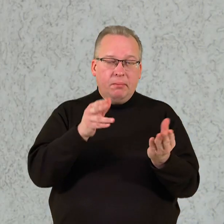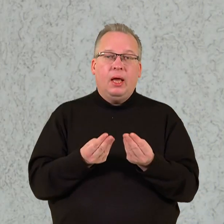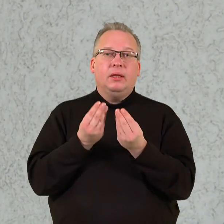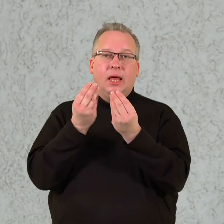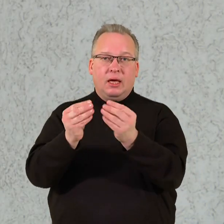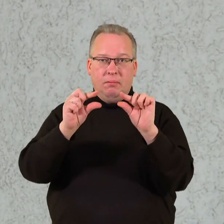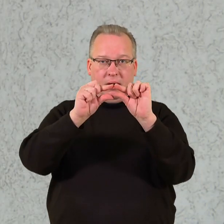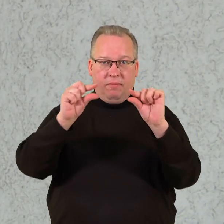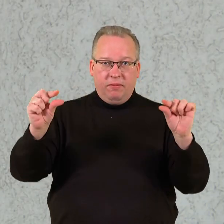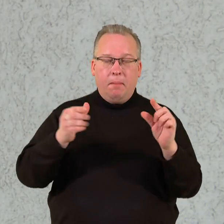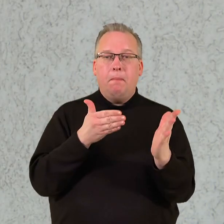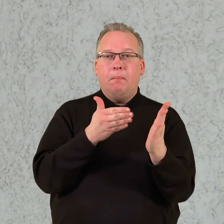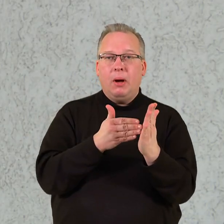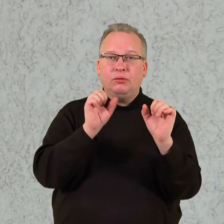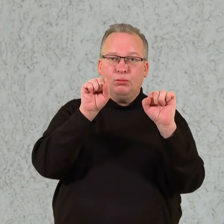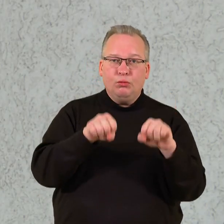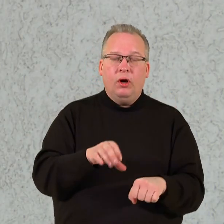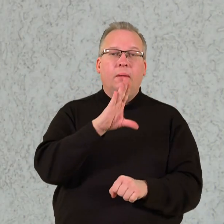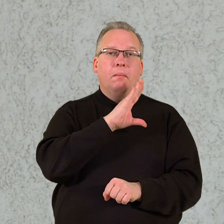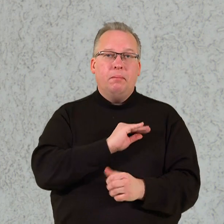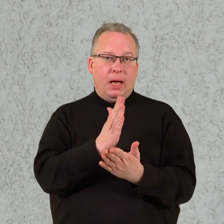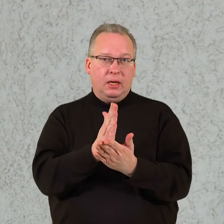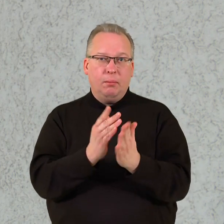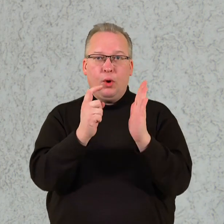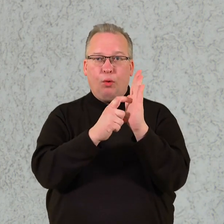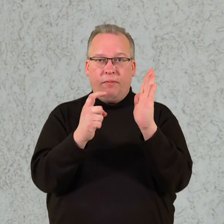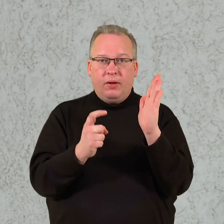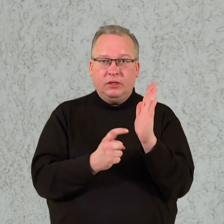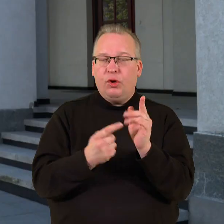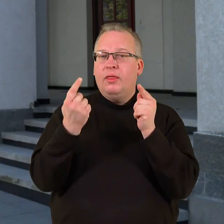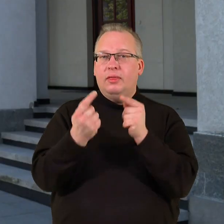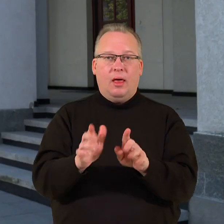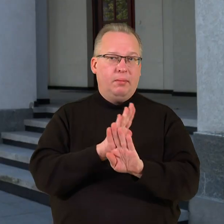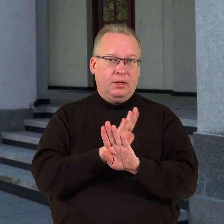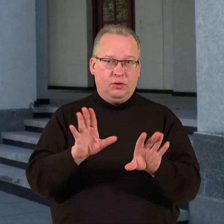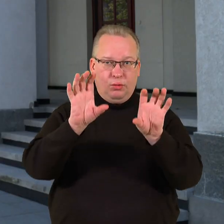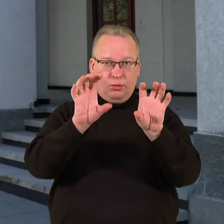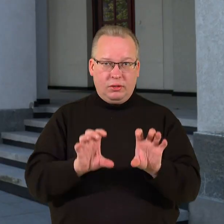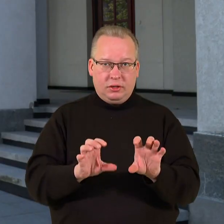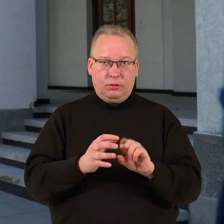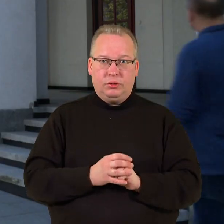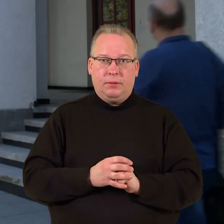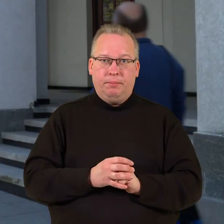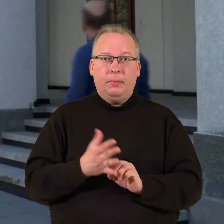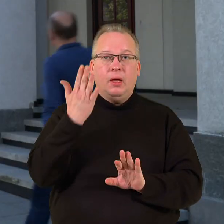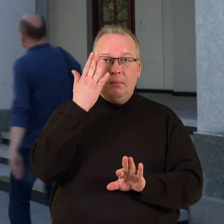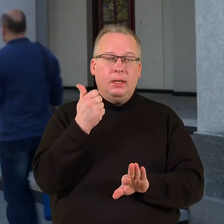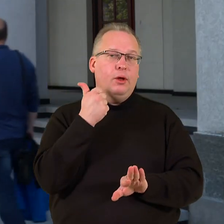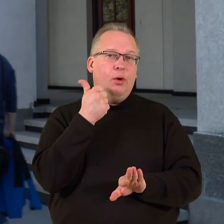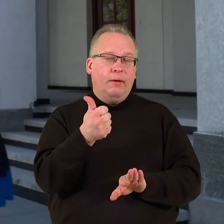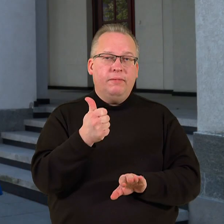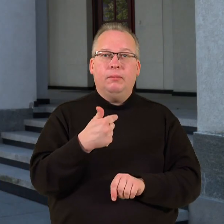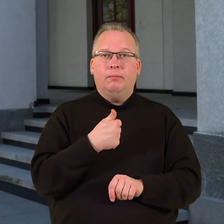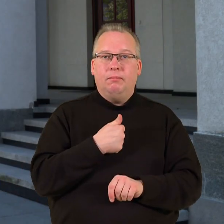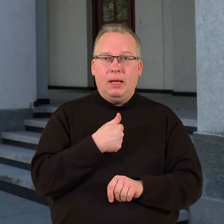formuluoti dėl maksimalių pareiginės algos koeficijantų neprieštarauja konstitucijai. Manau, kad gerai, kad mes